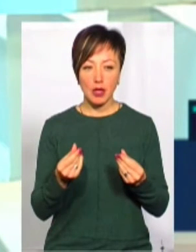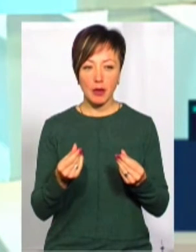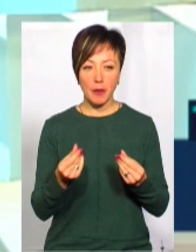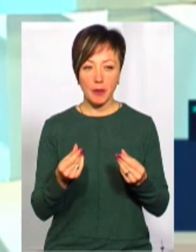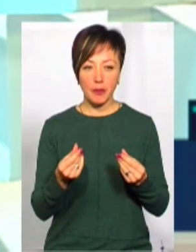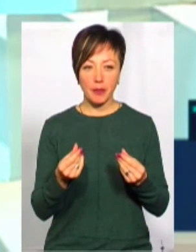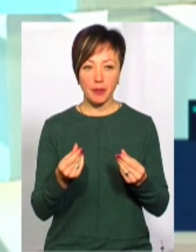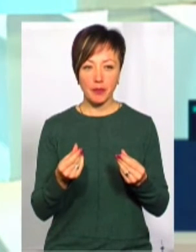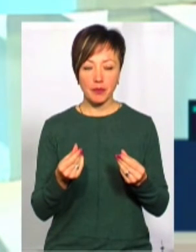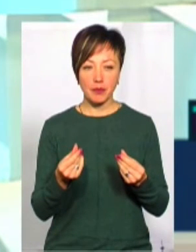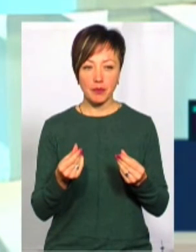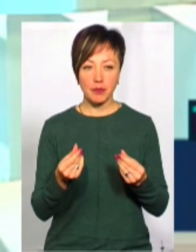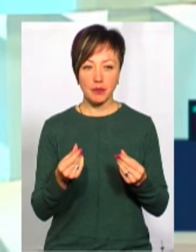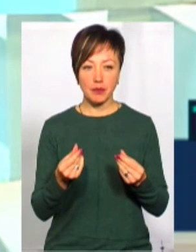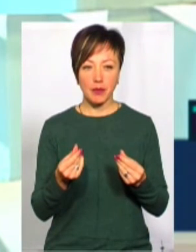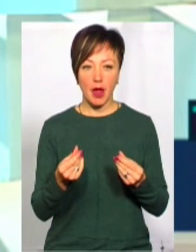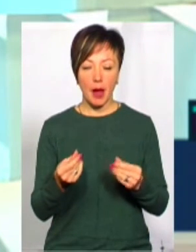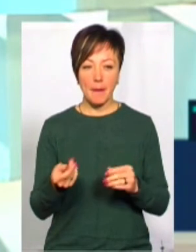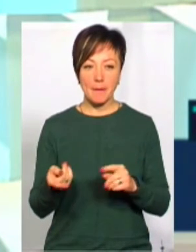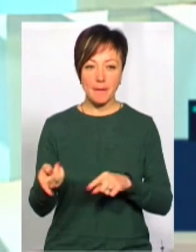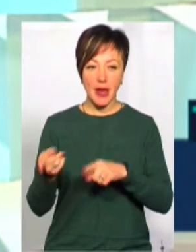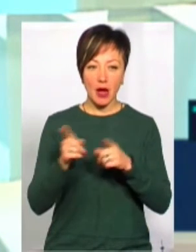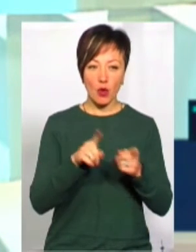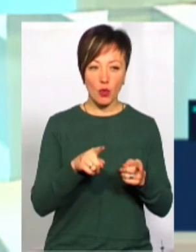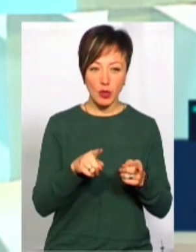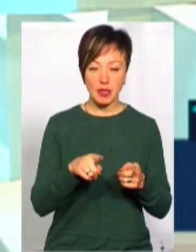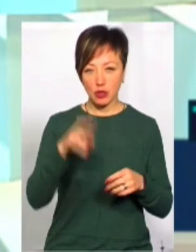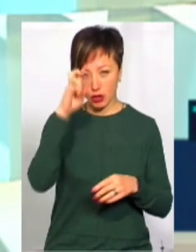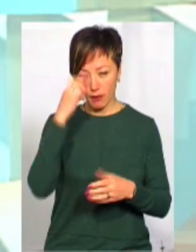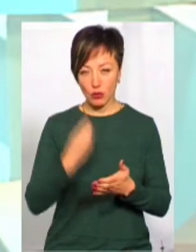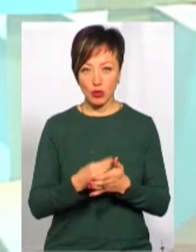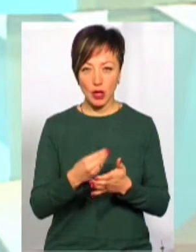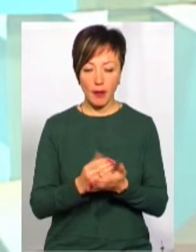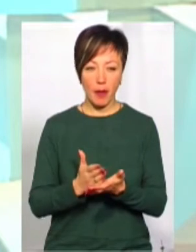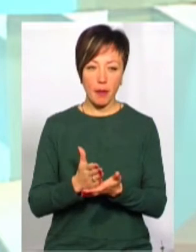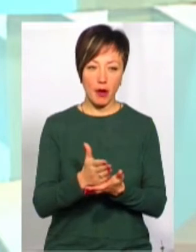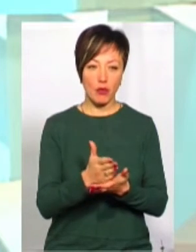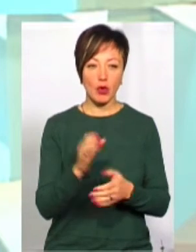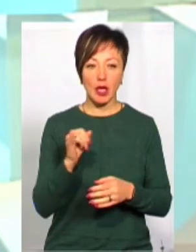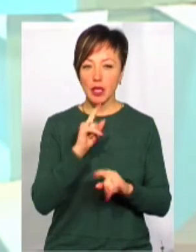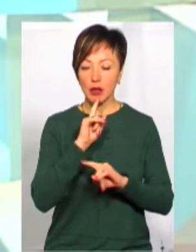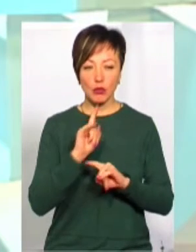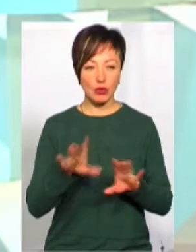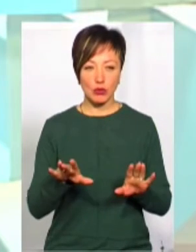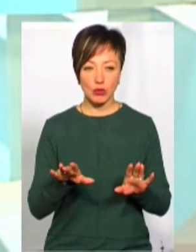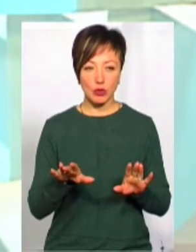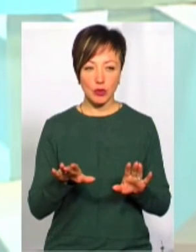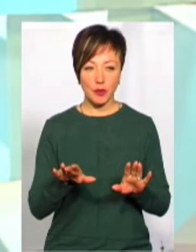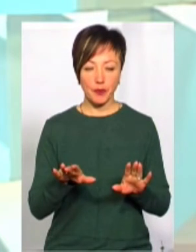переходять через шляху монетизації на фінансування з державного бюджету напряму і не будуть вже